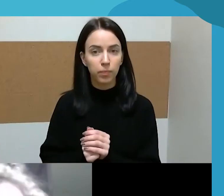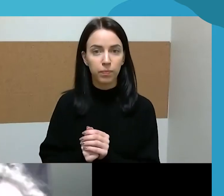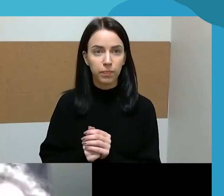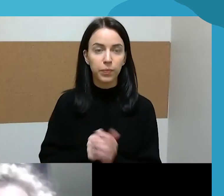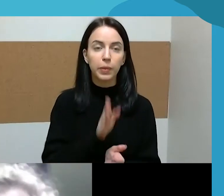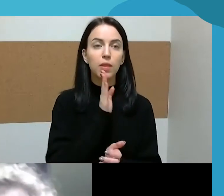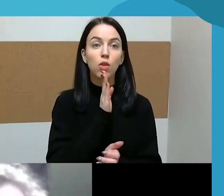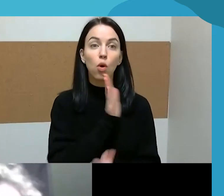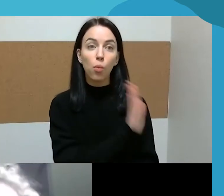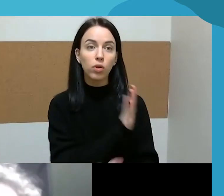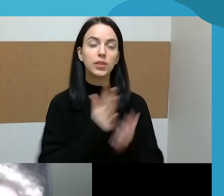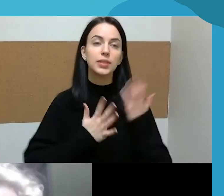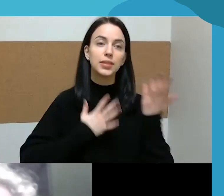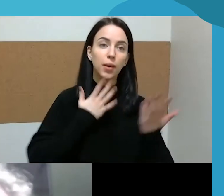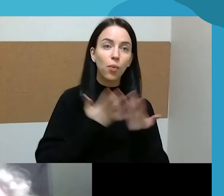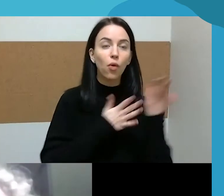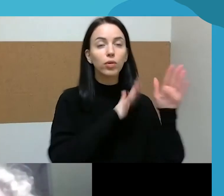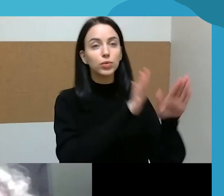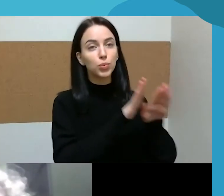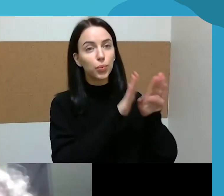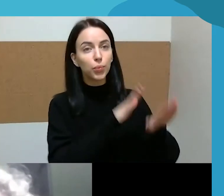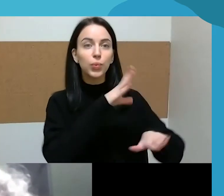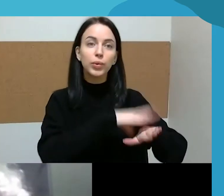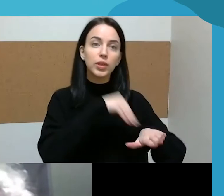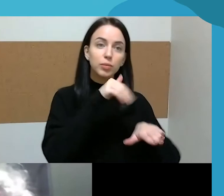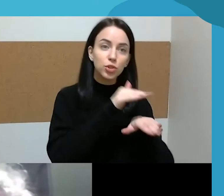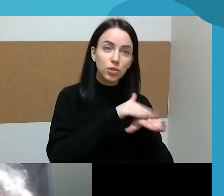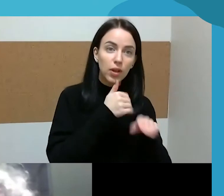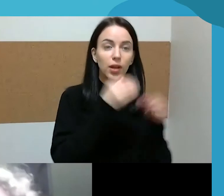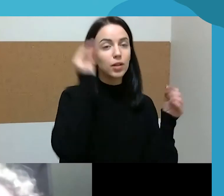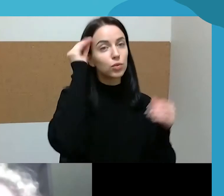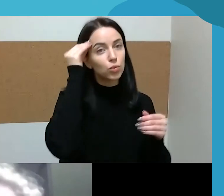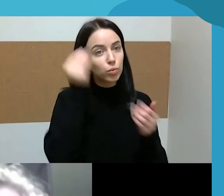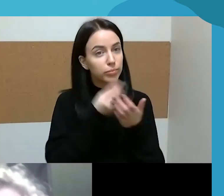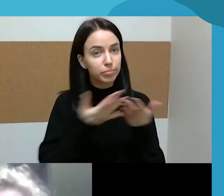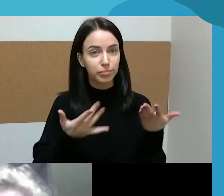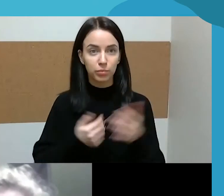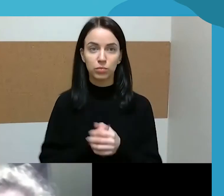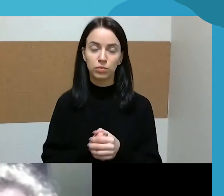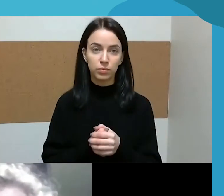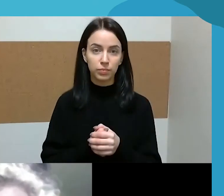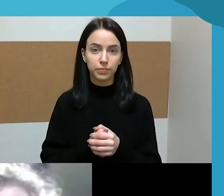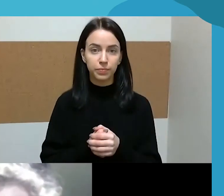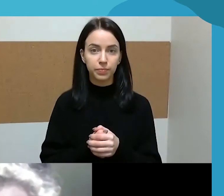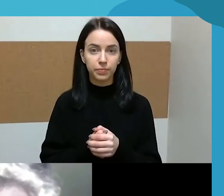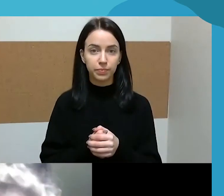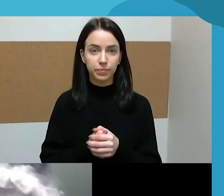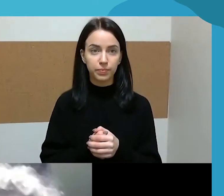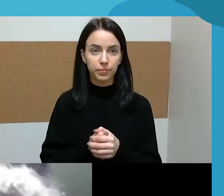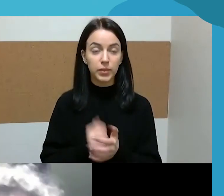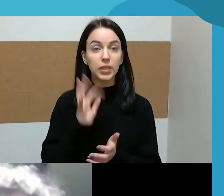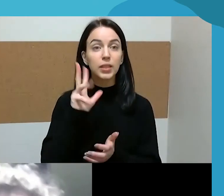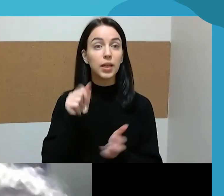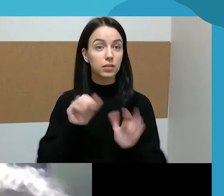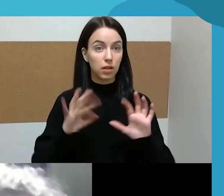emocijos, atjauta, švelbnumas, rūpinimas, taip toliau ir taip toliau. Ir va čia galbūt tas toks paradoksas ir yra, kad